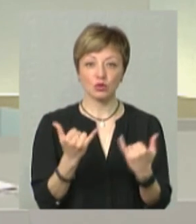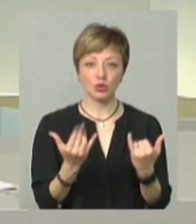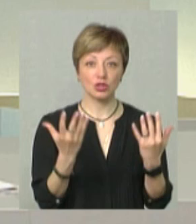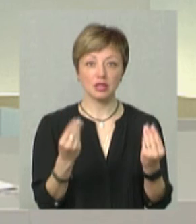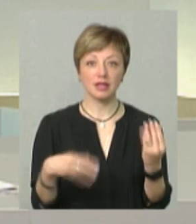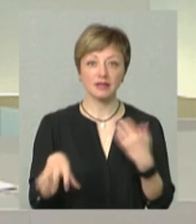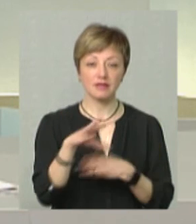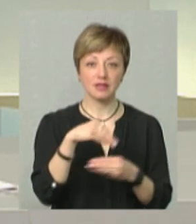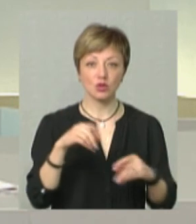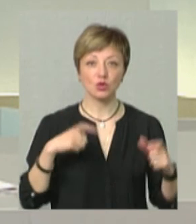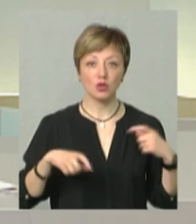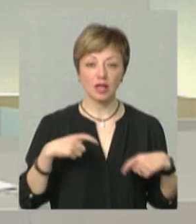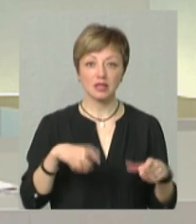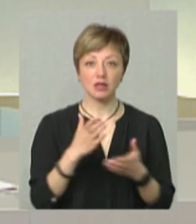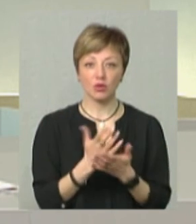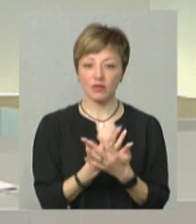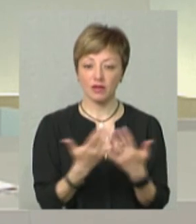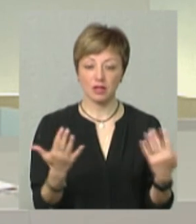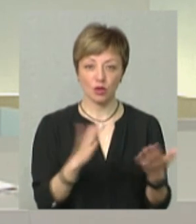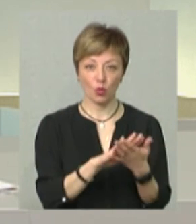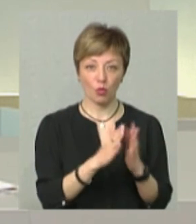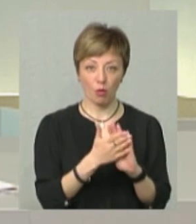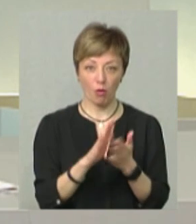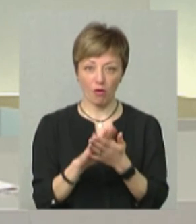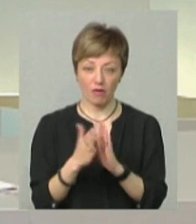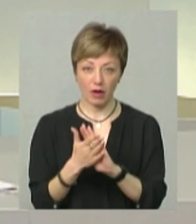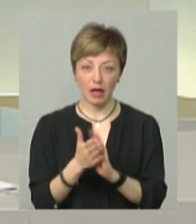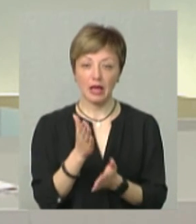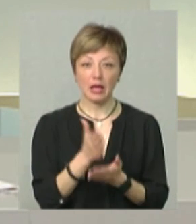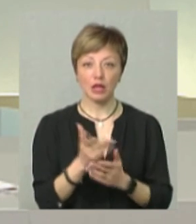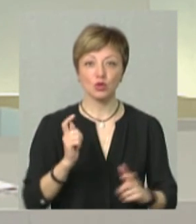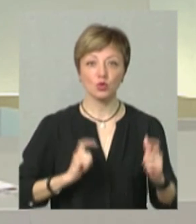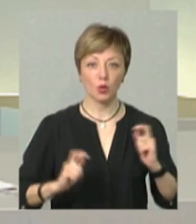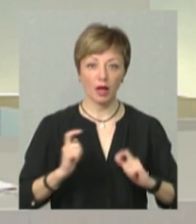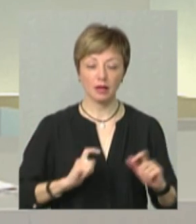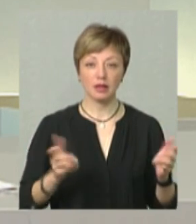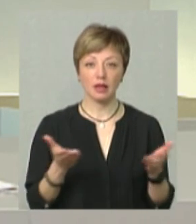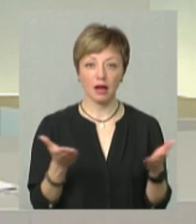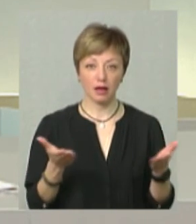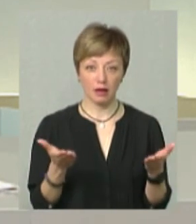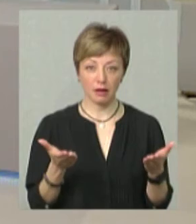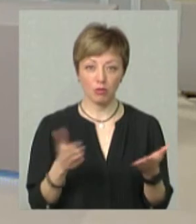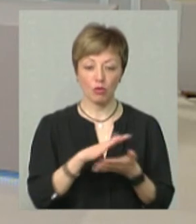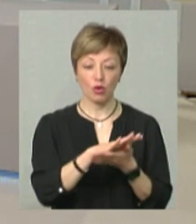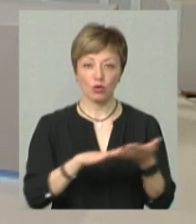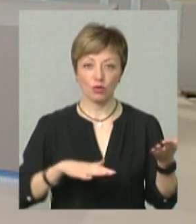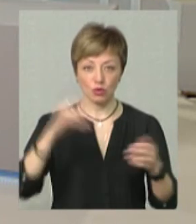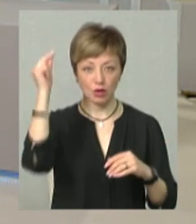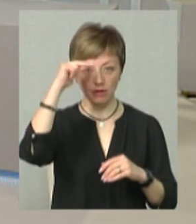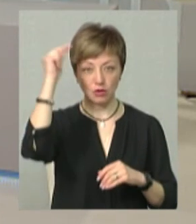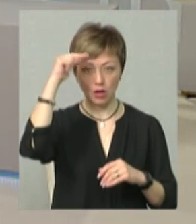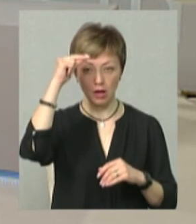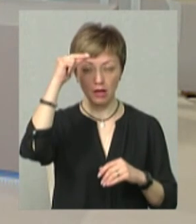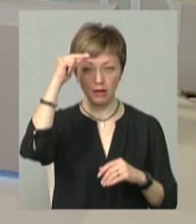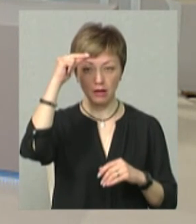день всі студенти знаходяться в різних умовах. Є студенти, які продовжують навчання